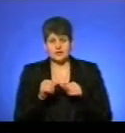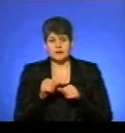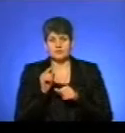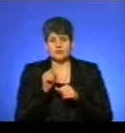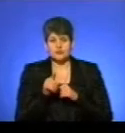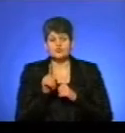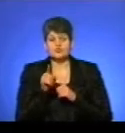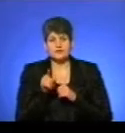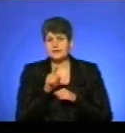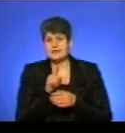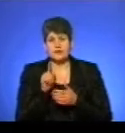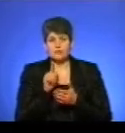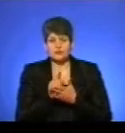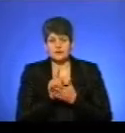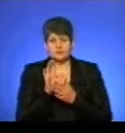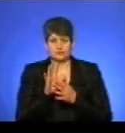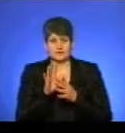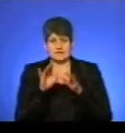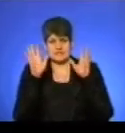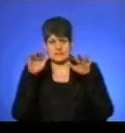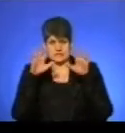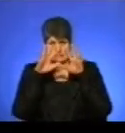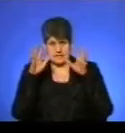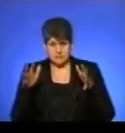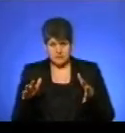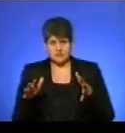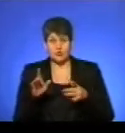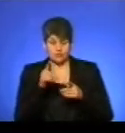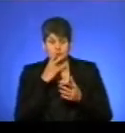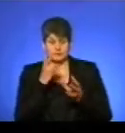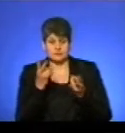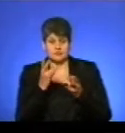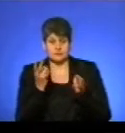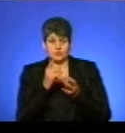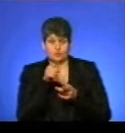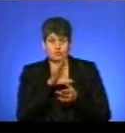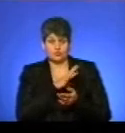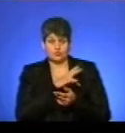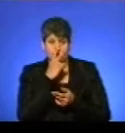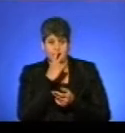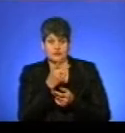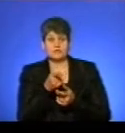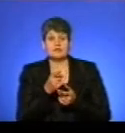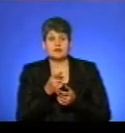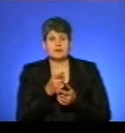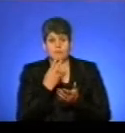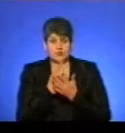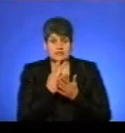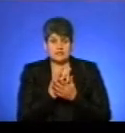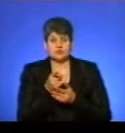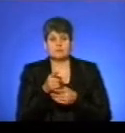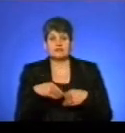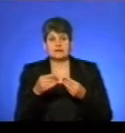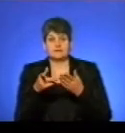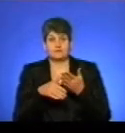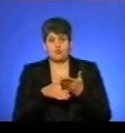він не повинен бути в заметі, він повинен бути видний. автомобіль є гарним орієнтиром для рятувальних служб, щоб надати